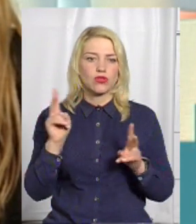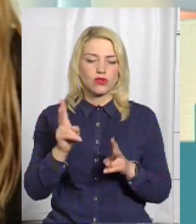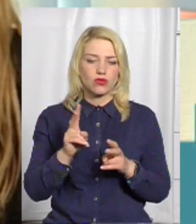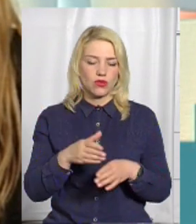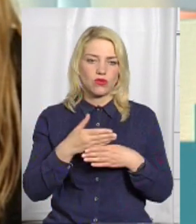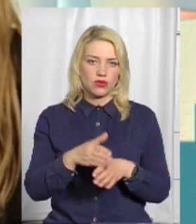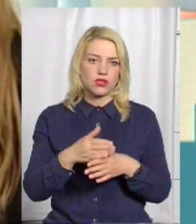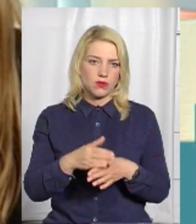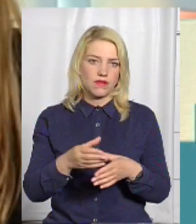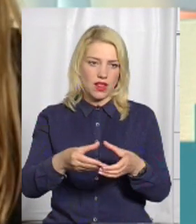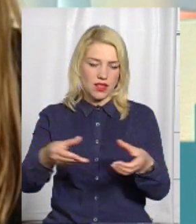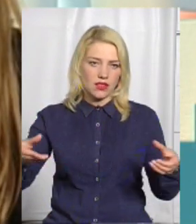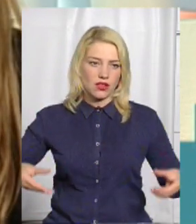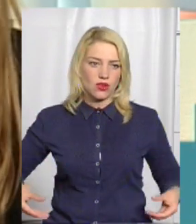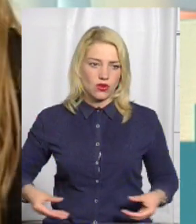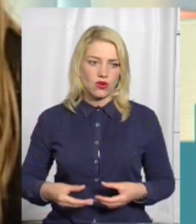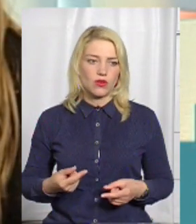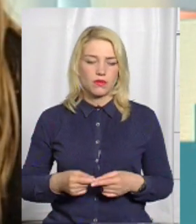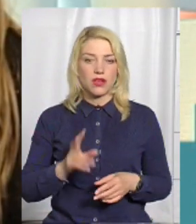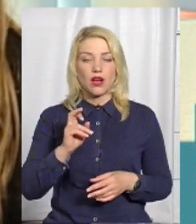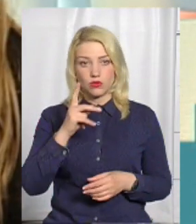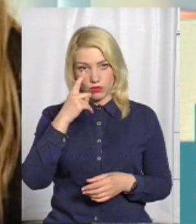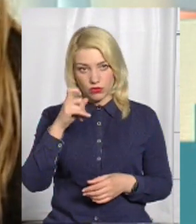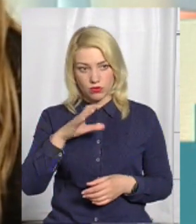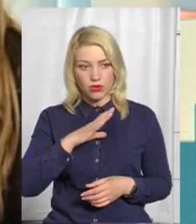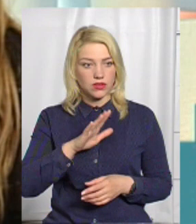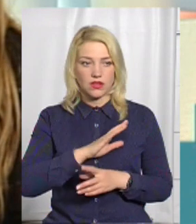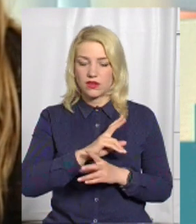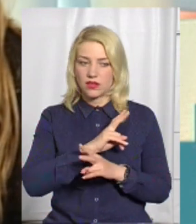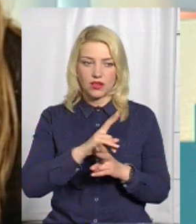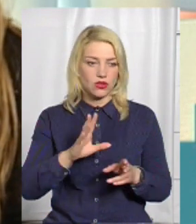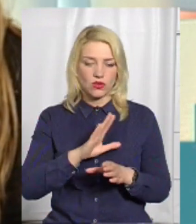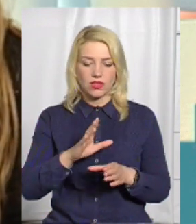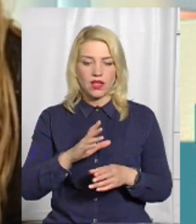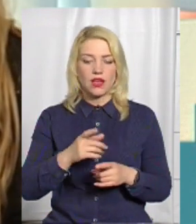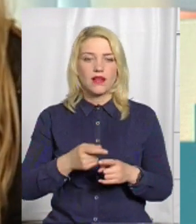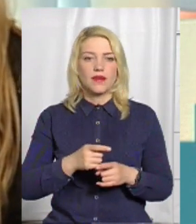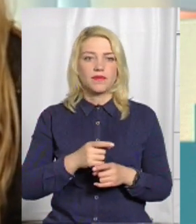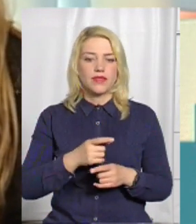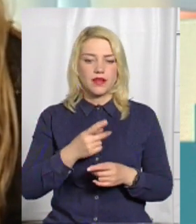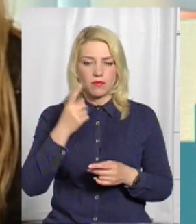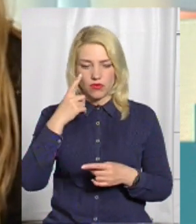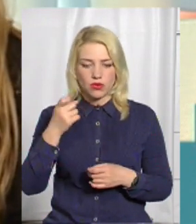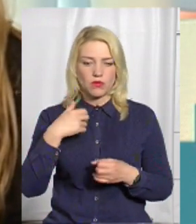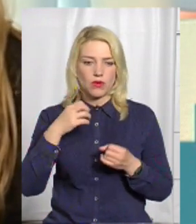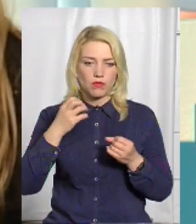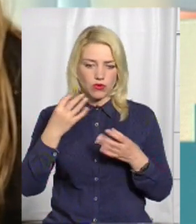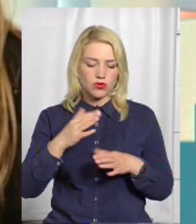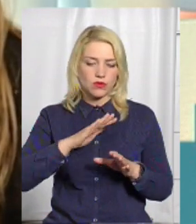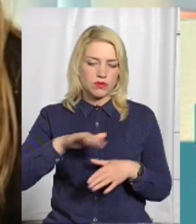надгробки. Тому хтось повідомив про це? Ні, ніхто не повідомляв. Після презентації книжки «Новоушичі на історії у пам'ятках» ми приїхали